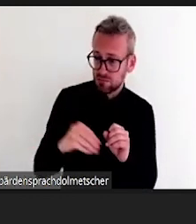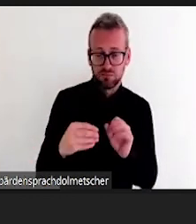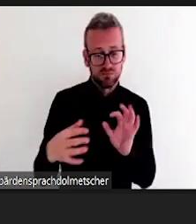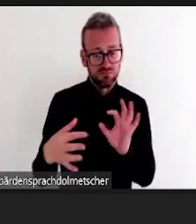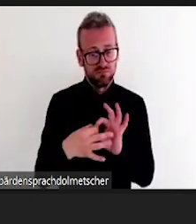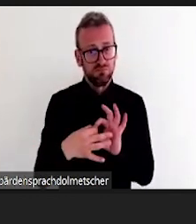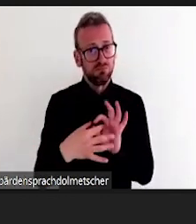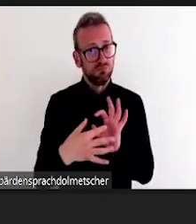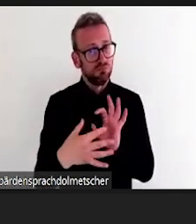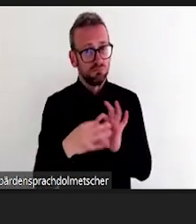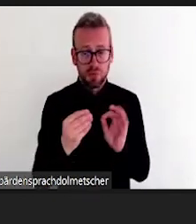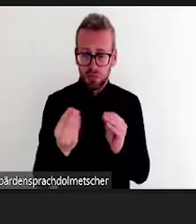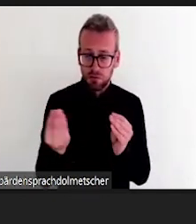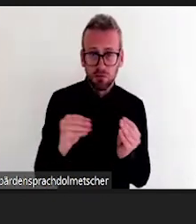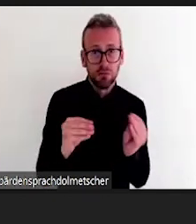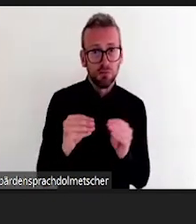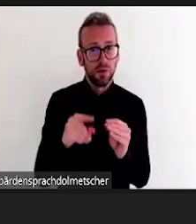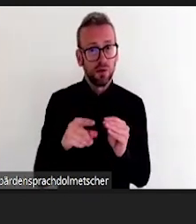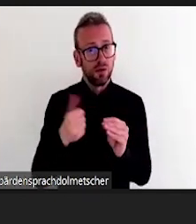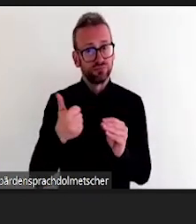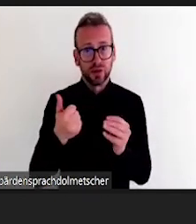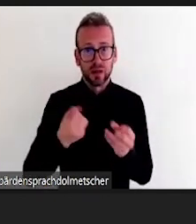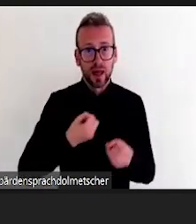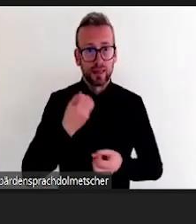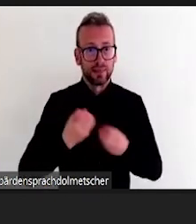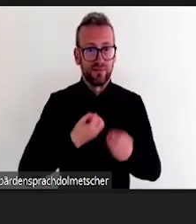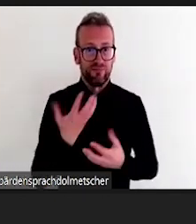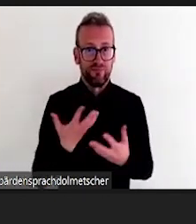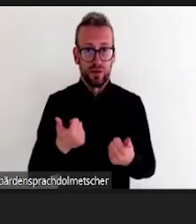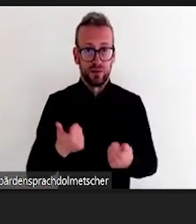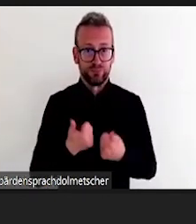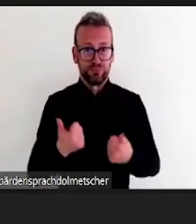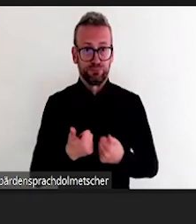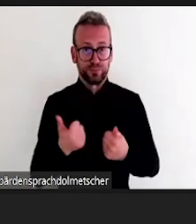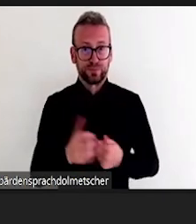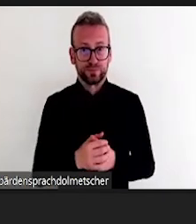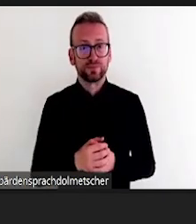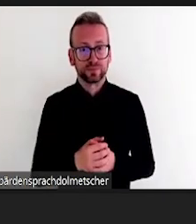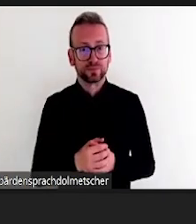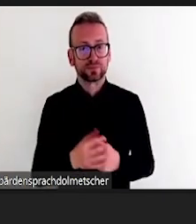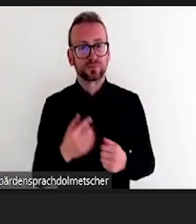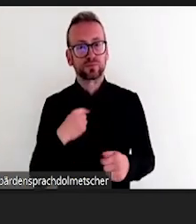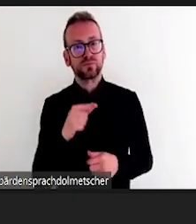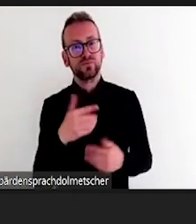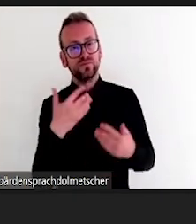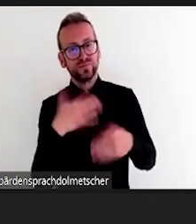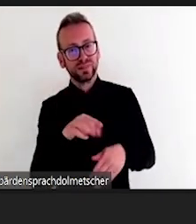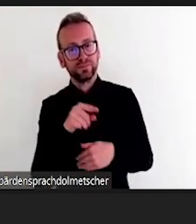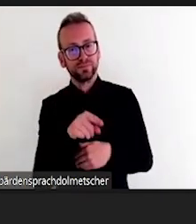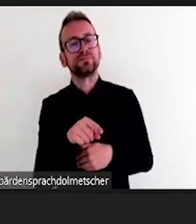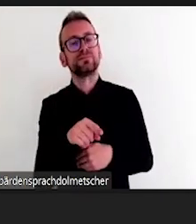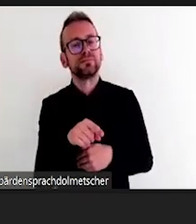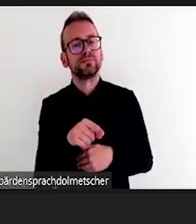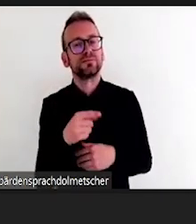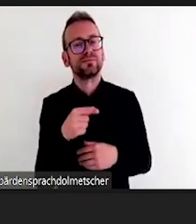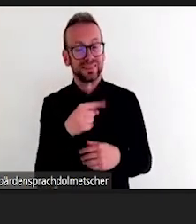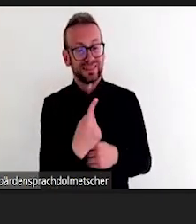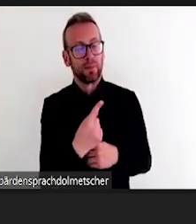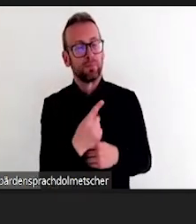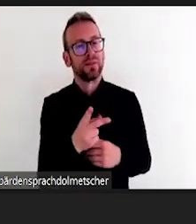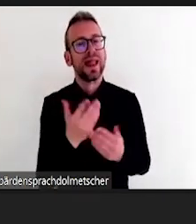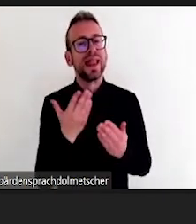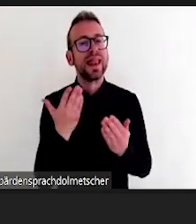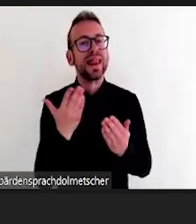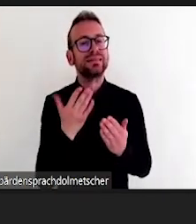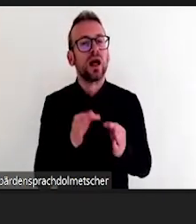dokumentieren. Und das war dann als Leistung im Grunde auch eine Art Portfolioarbeit. Und dann sollten die eben mit dem Book Creator